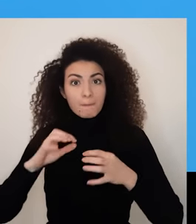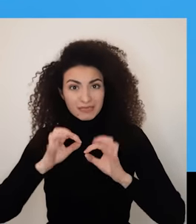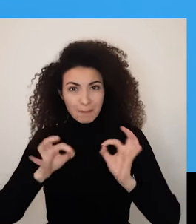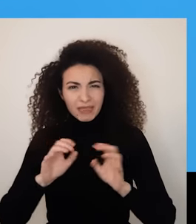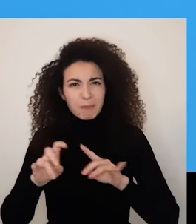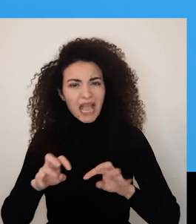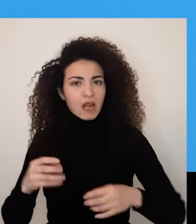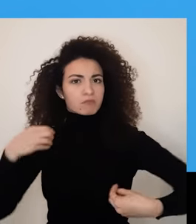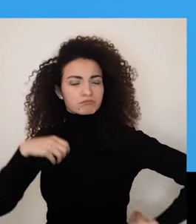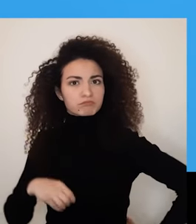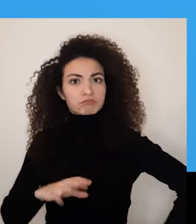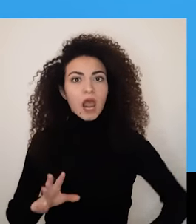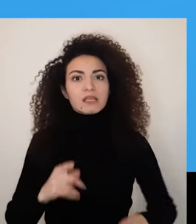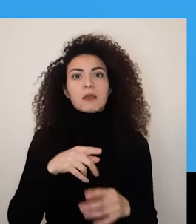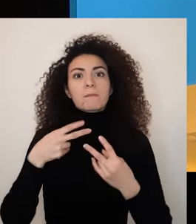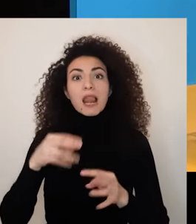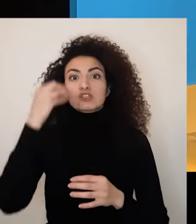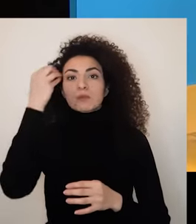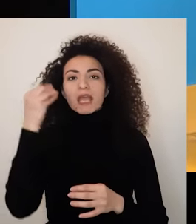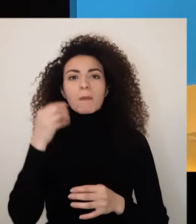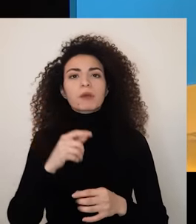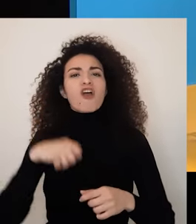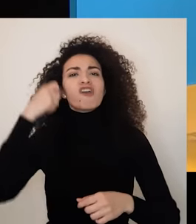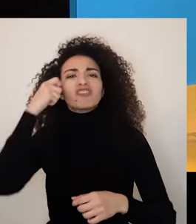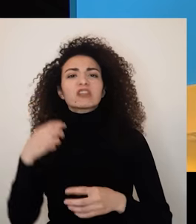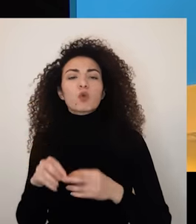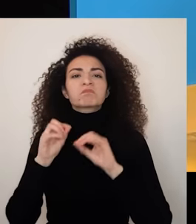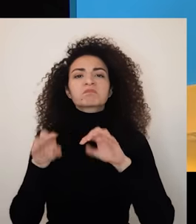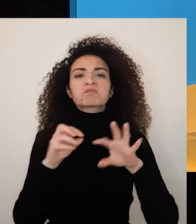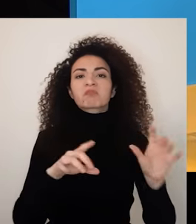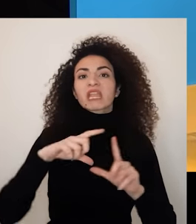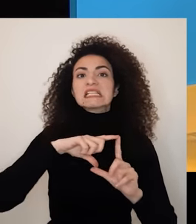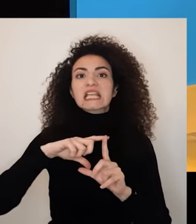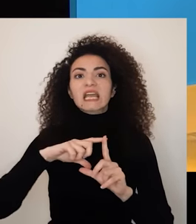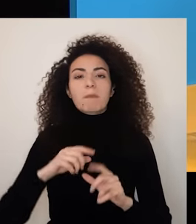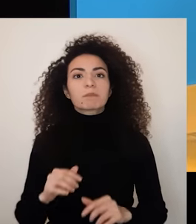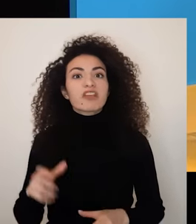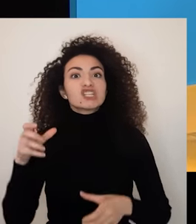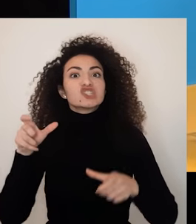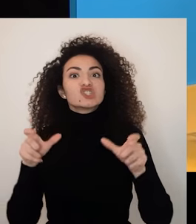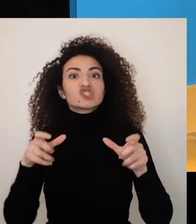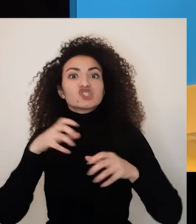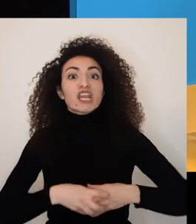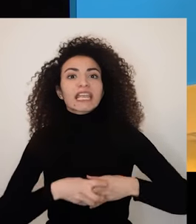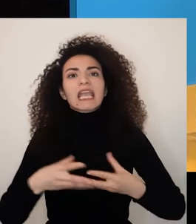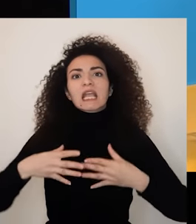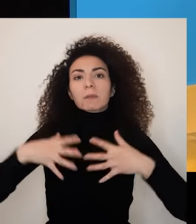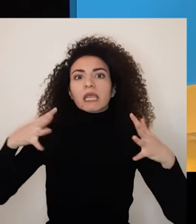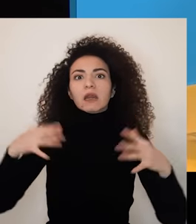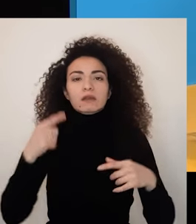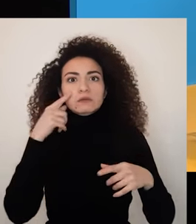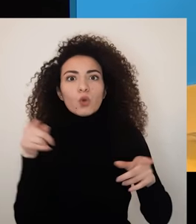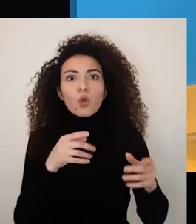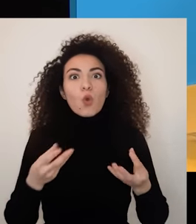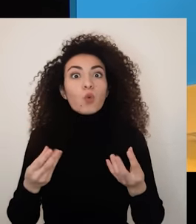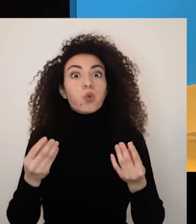استخدم إنستجرام لتوثيق تقدمه تدريجيا بلشت بعض الماركات التجارية تلاحظها لتاس وبنشرت له أحد